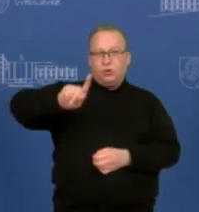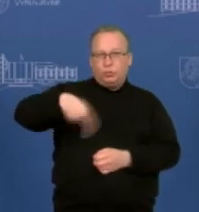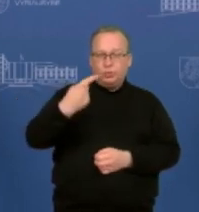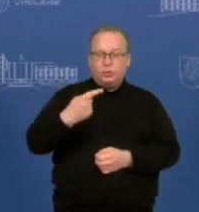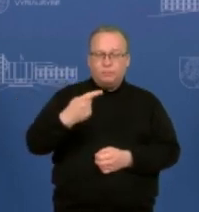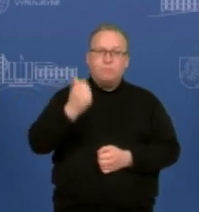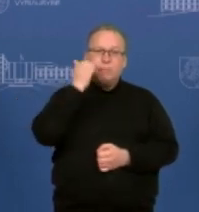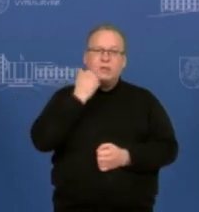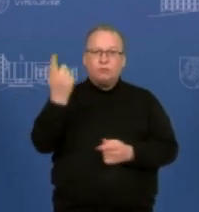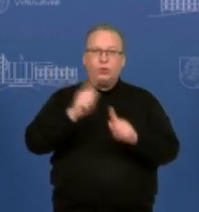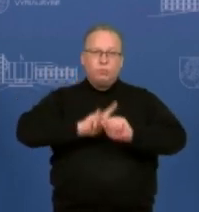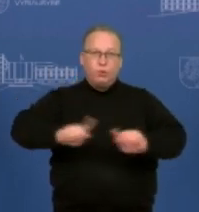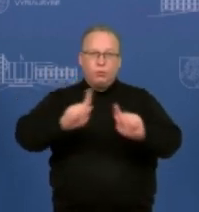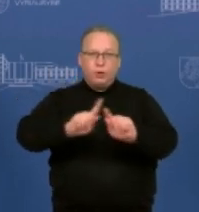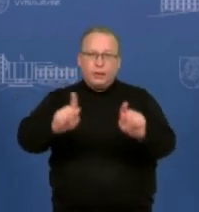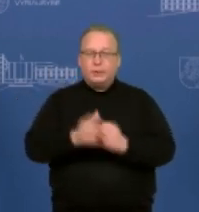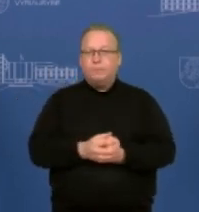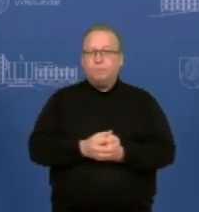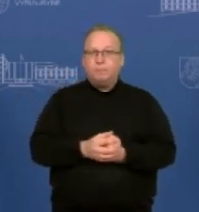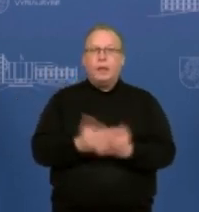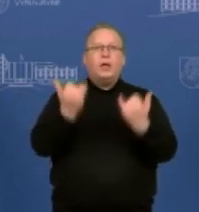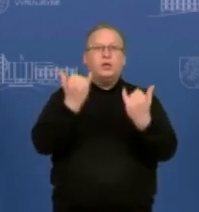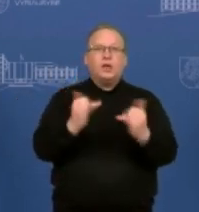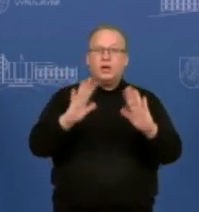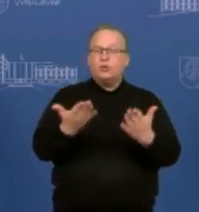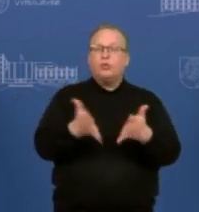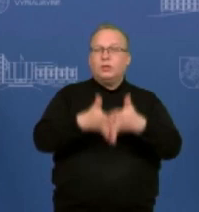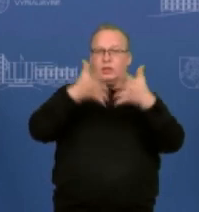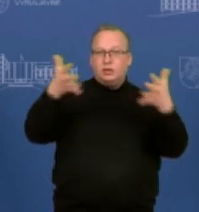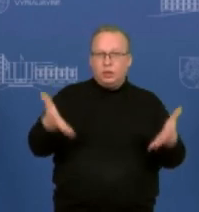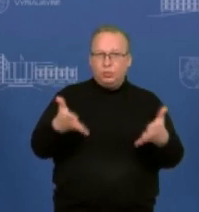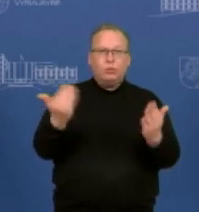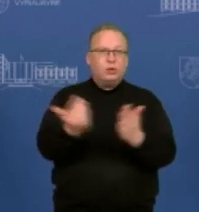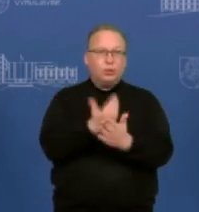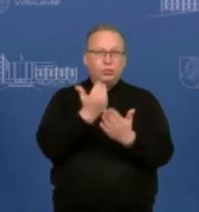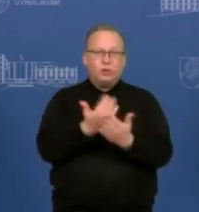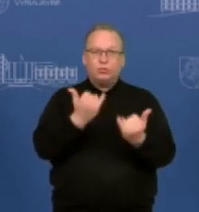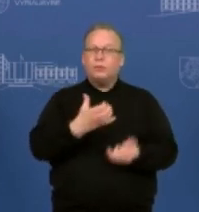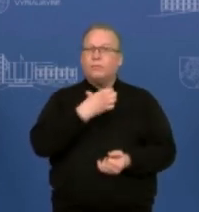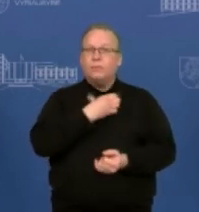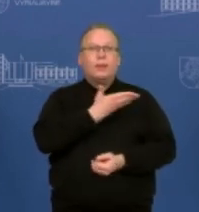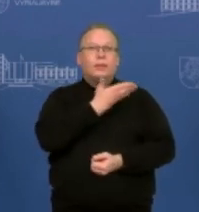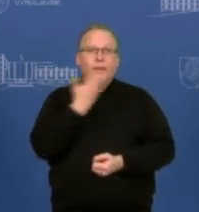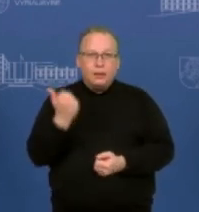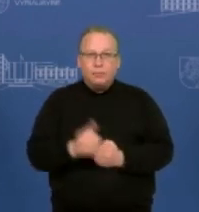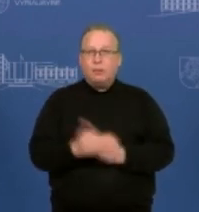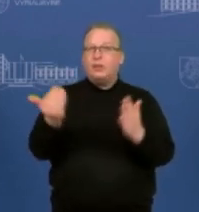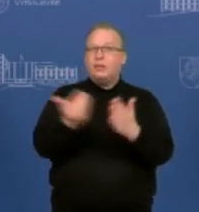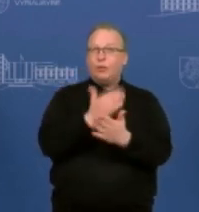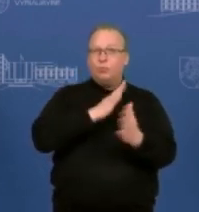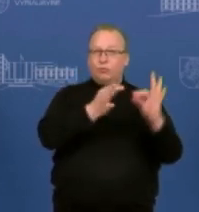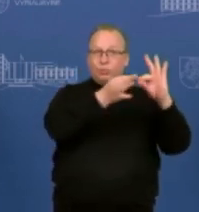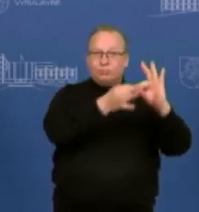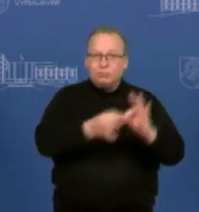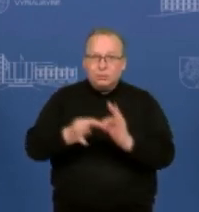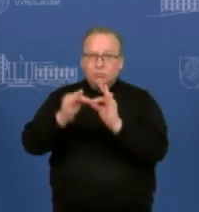propagandai. Tai aš iš savo pusės kažkokių šiandien didelių naujienų neturiu, nes naujienas, kurios buvo susijusio